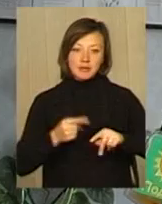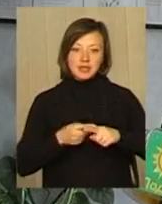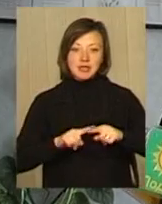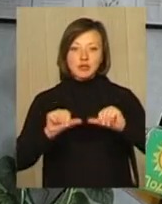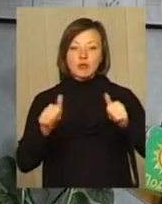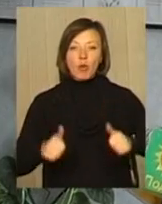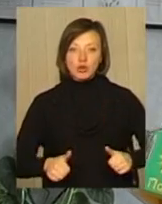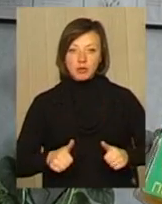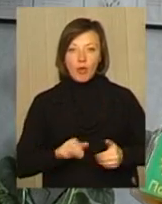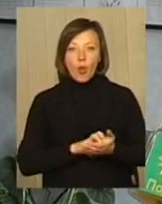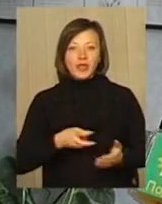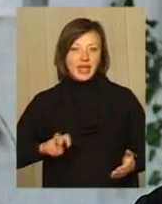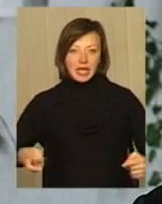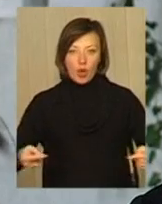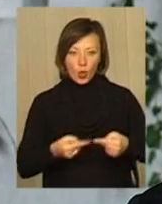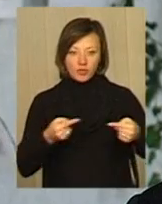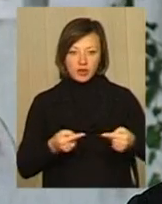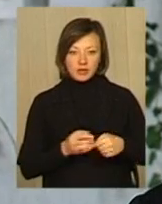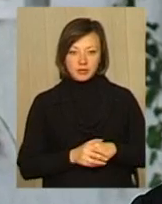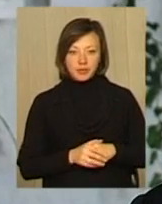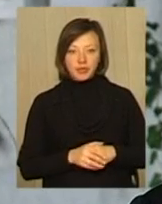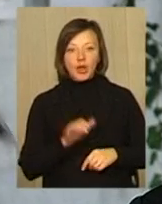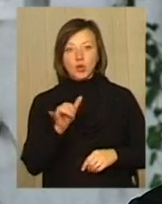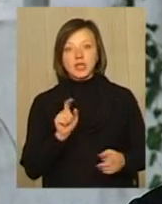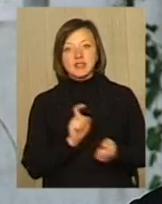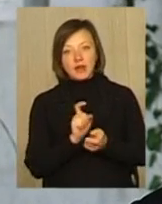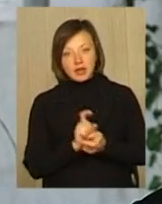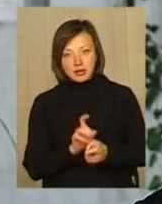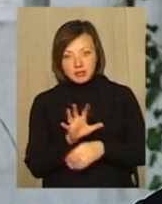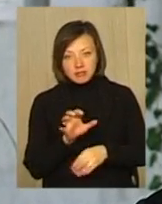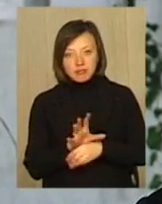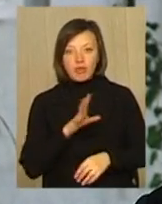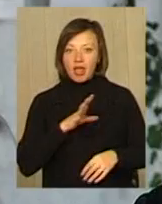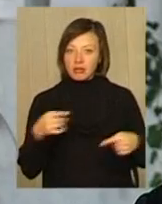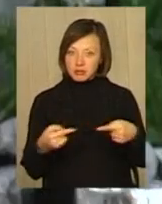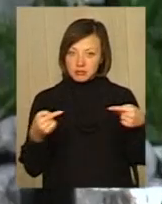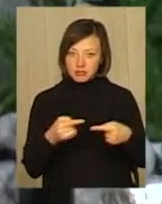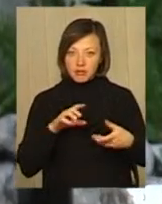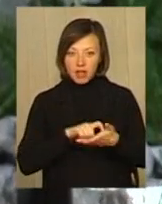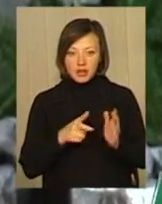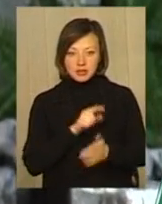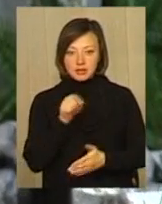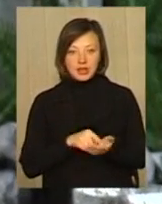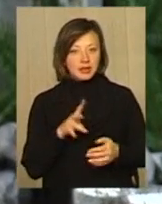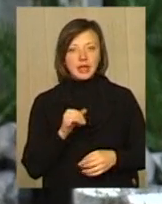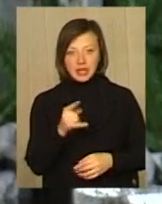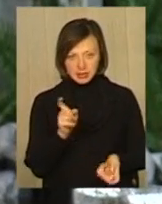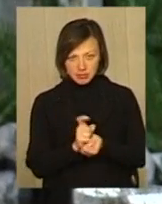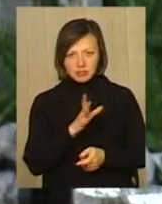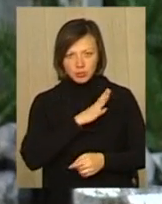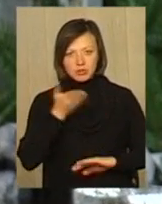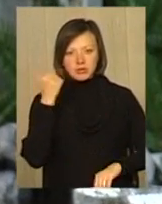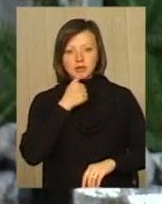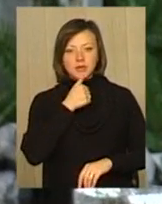способом уникнення конфлікту. Хтось на тебе сварився? Чи у вас якісь непорозуміння виникають в класі? Ти з кимось коли-небудь сварився?